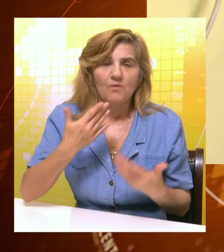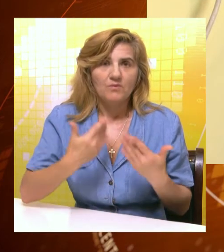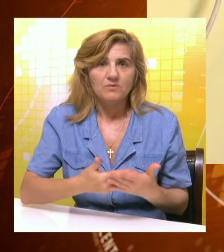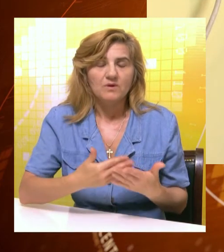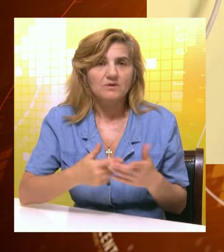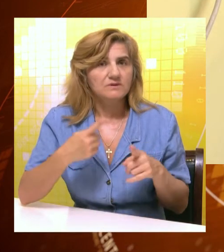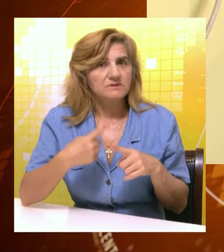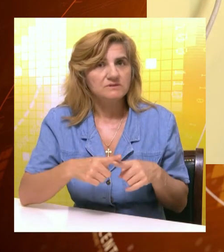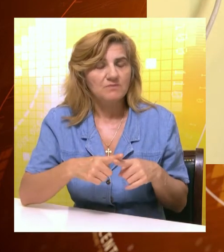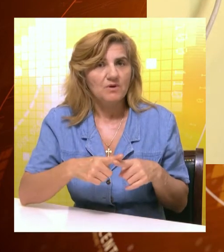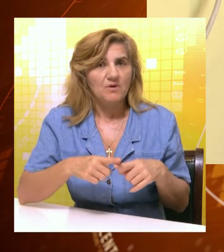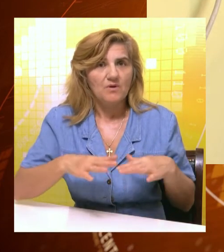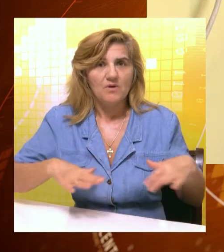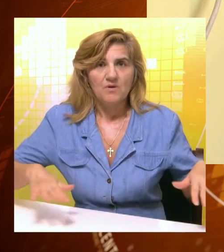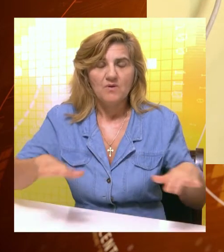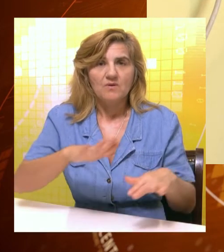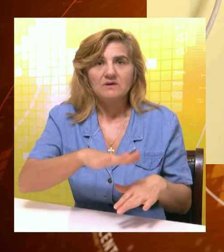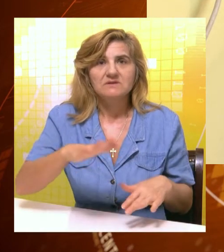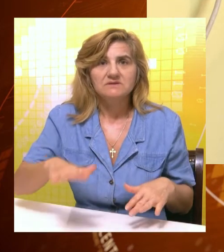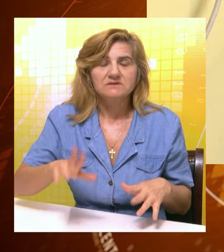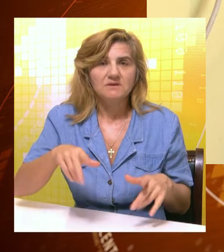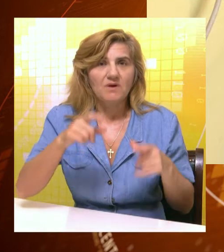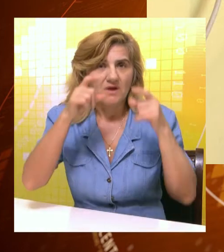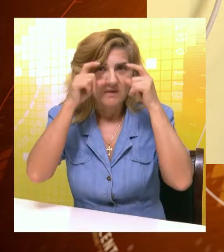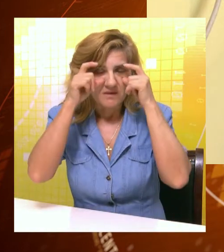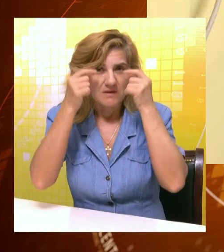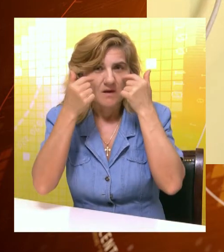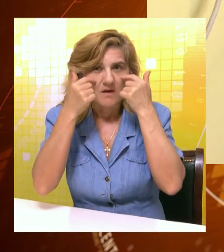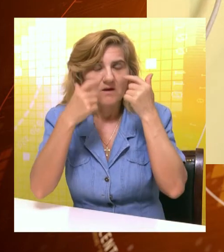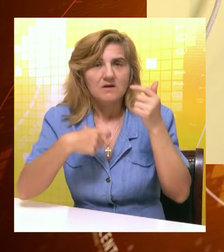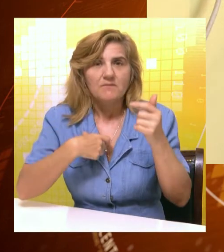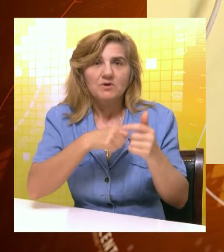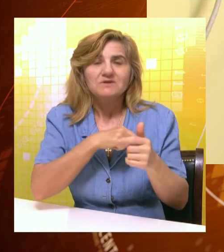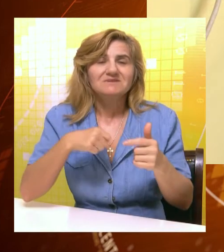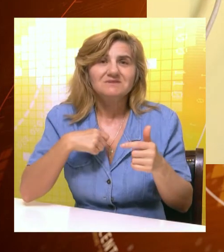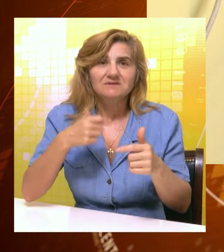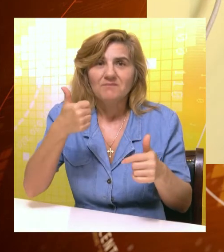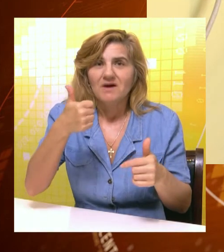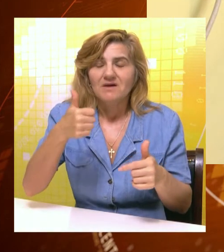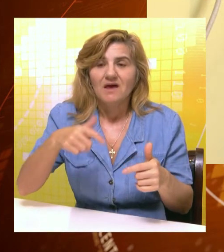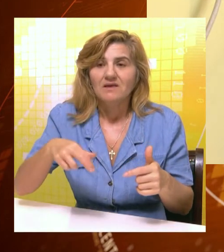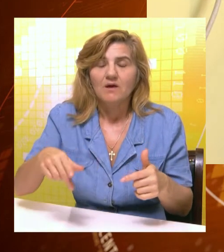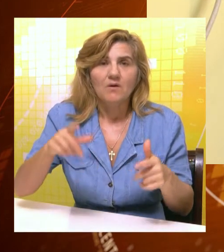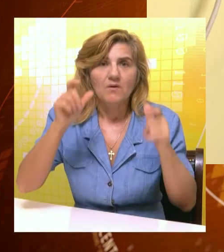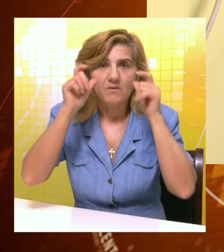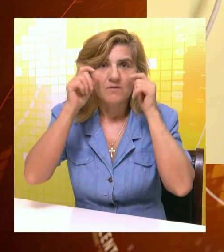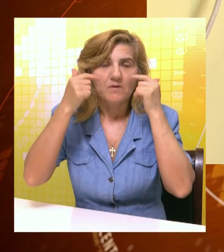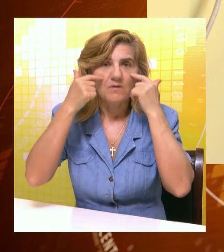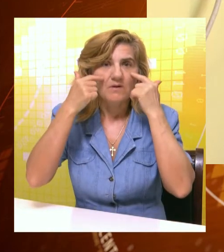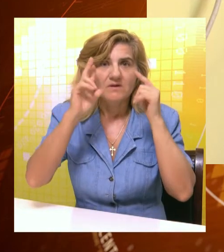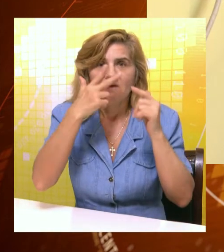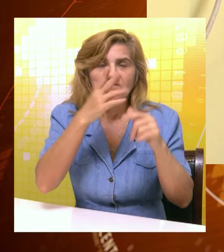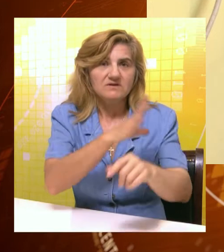puno jer Teresa ima jako veliku dioptriju i ona ne smije sama jedan korak da